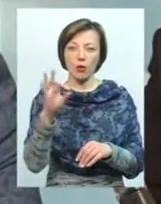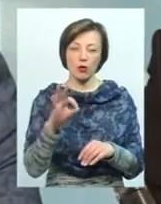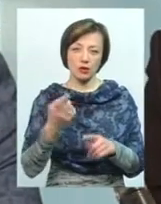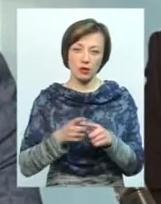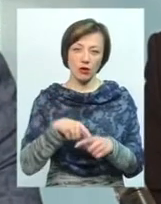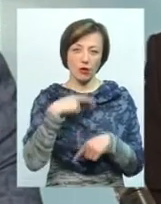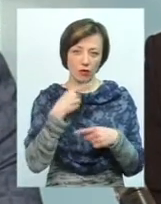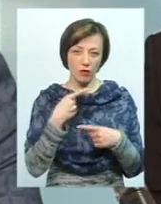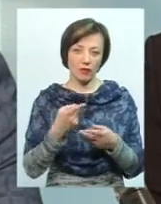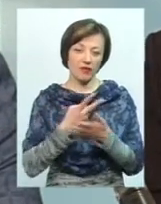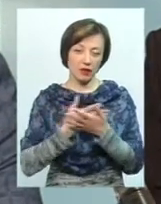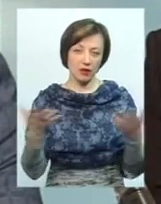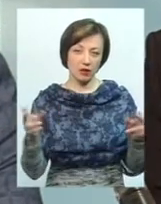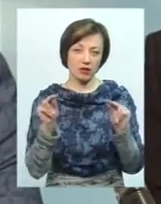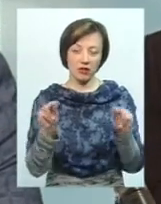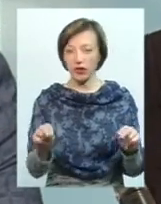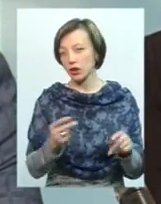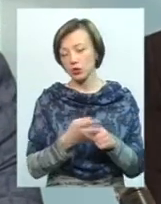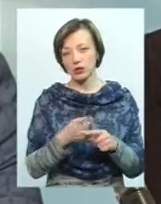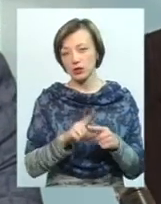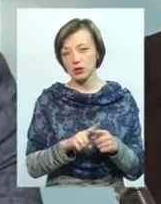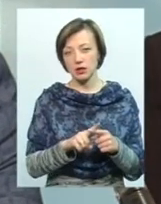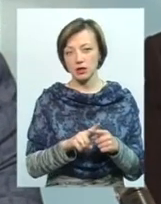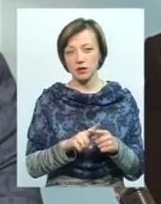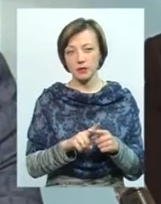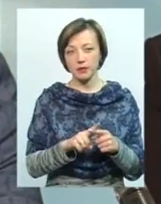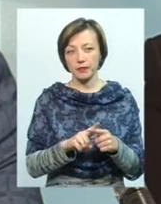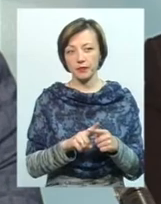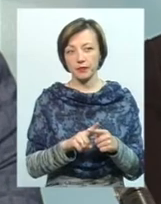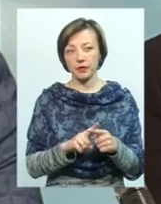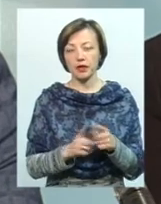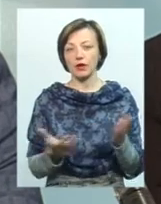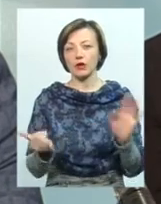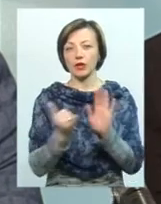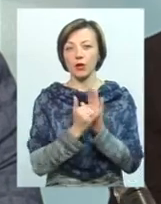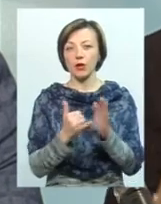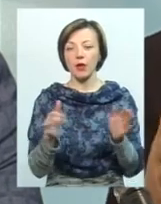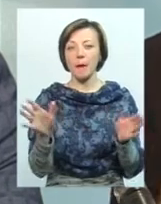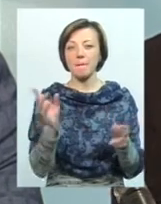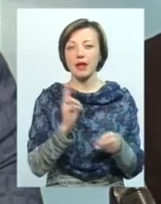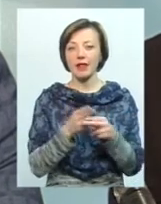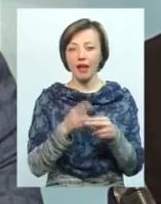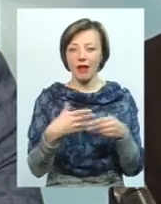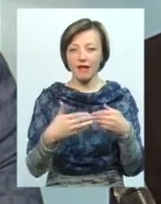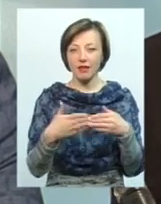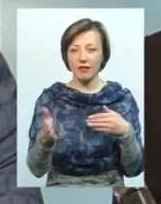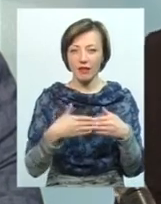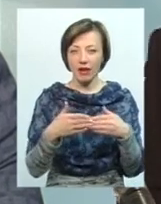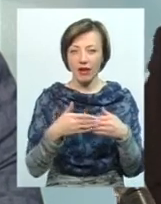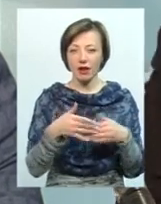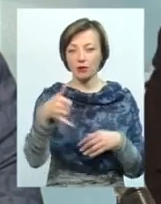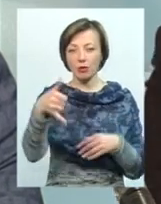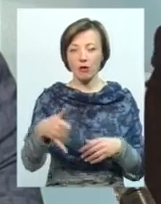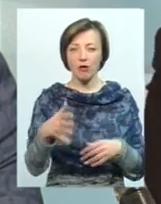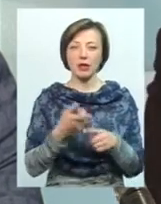це, відкрито, відверто. Це і встановлені металеві двері з домофонами, це і металопластикові